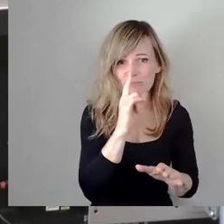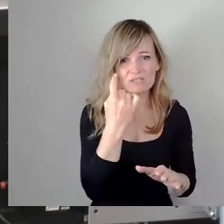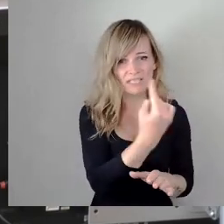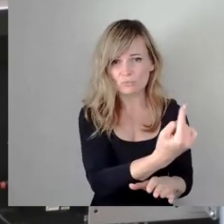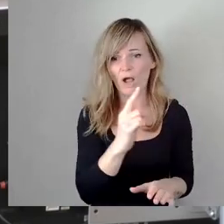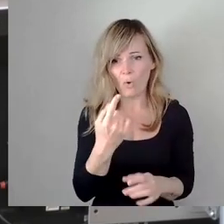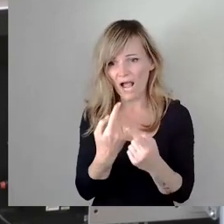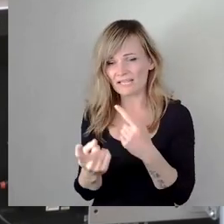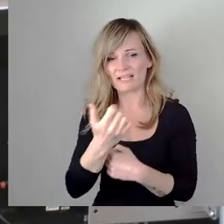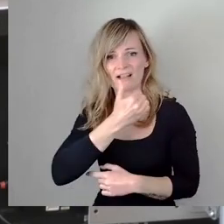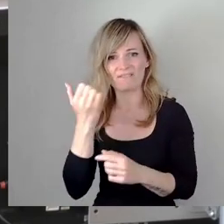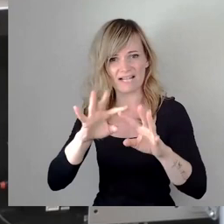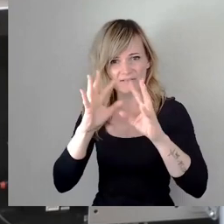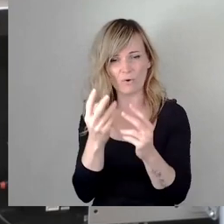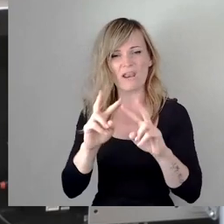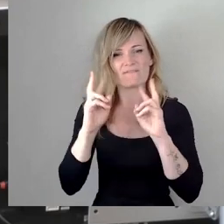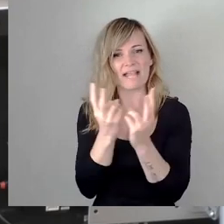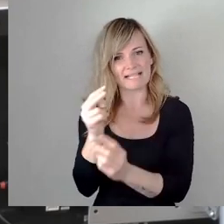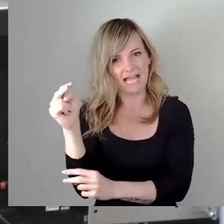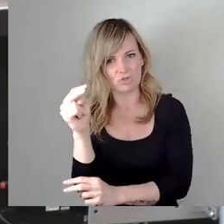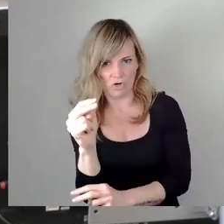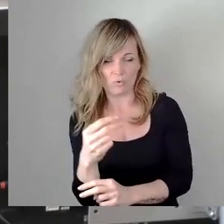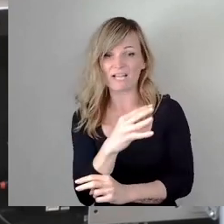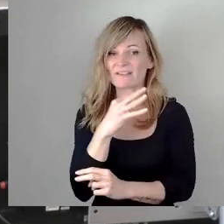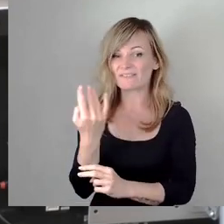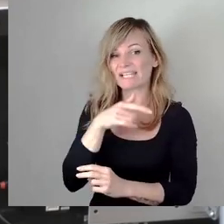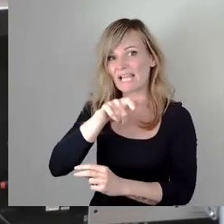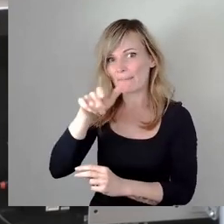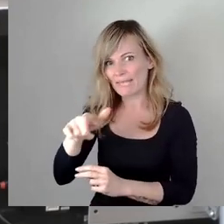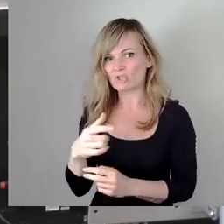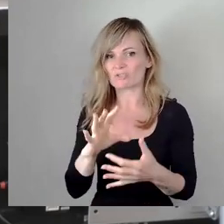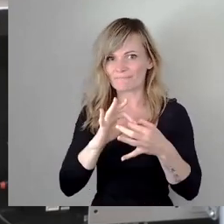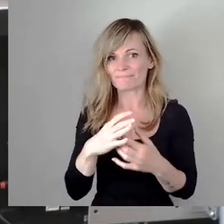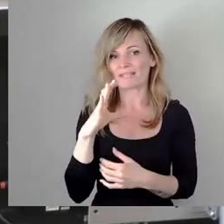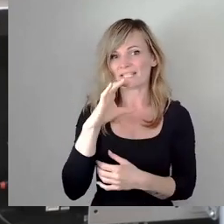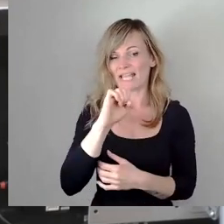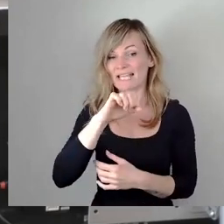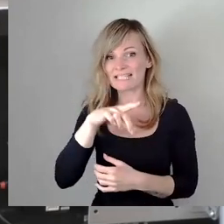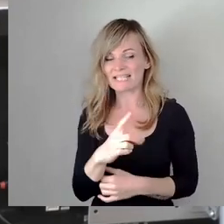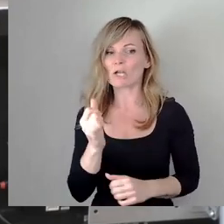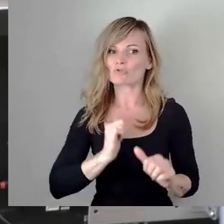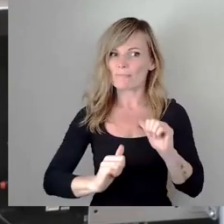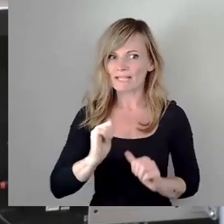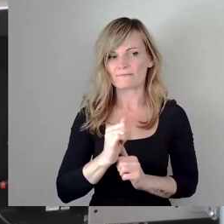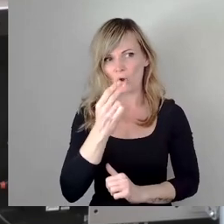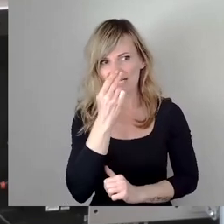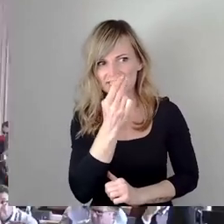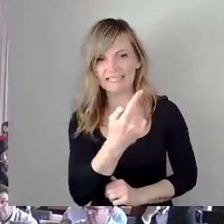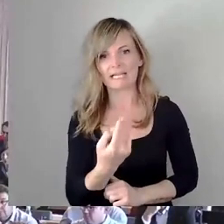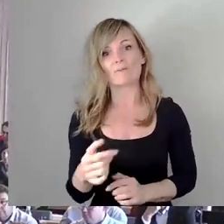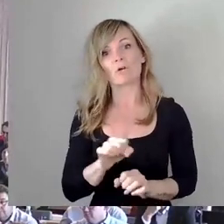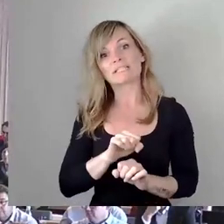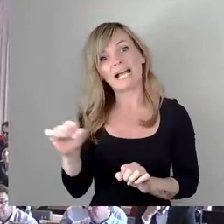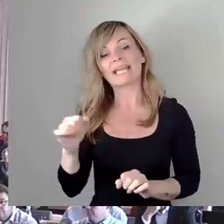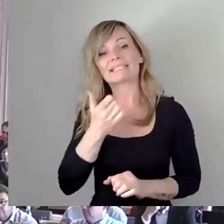Weltanschauungen. Das haben übrigens sehr viele Menschen im Rahmen des CSD sehr schmerzvoll erleben müssen von rechtsextremer Seite und das muss man jetzt hier auch mal sagen.